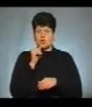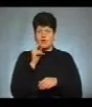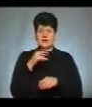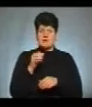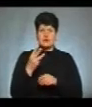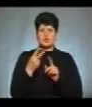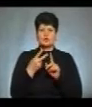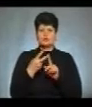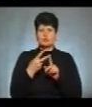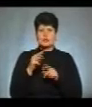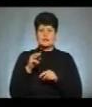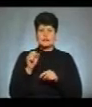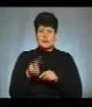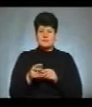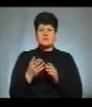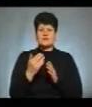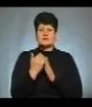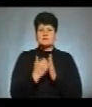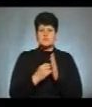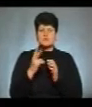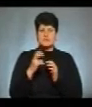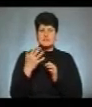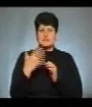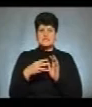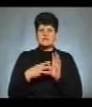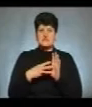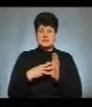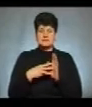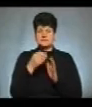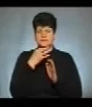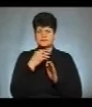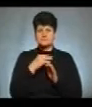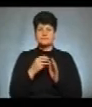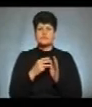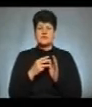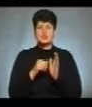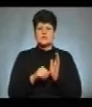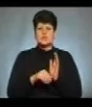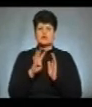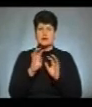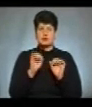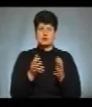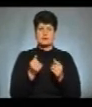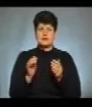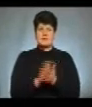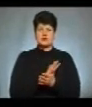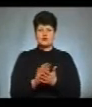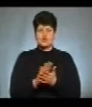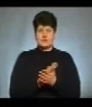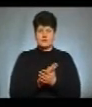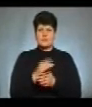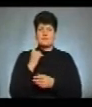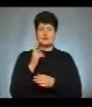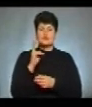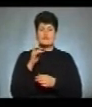другого типу. У списку 258 препаратів, 64 з яких можна отримати безкоштовно. З 1